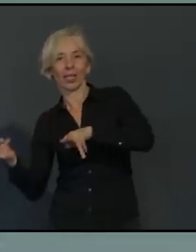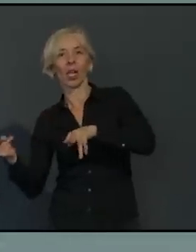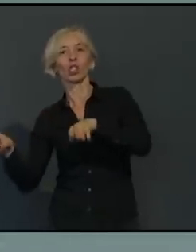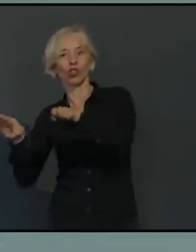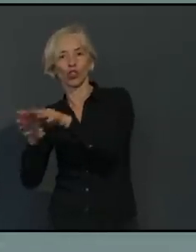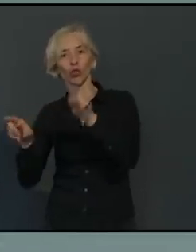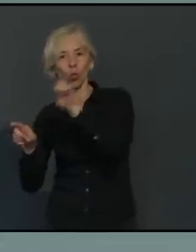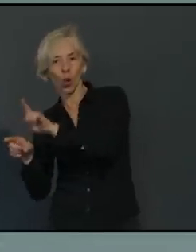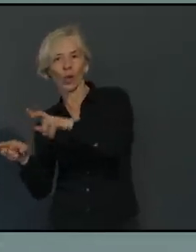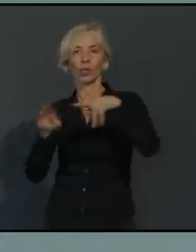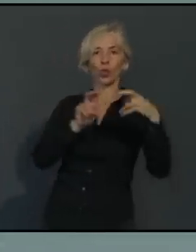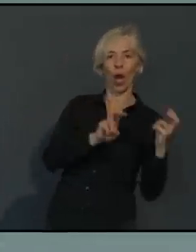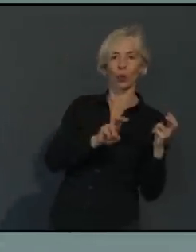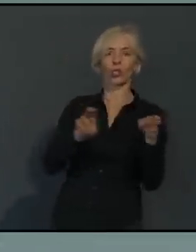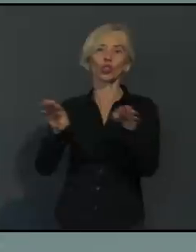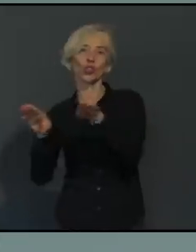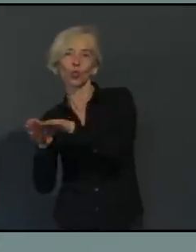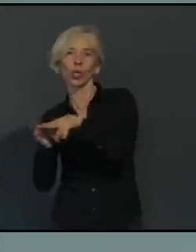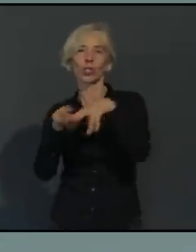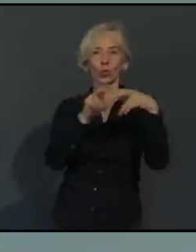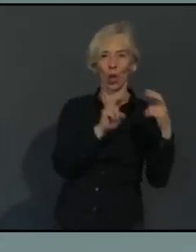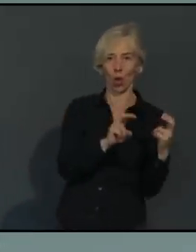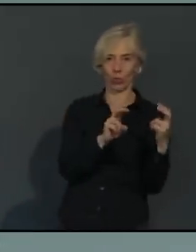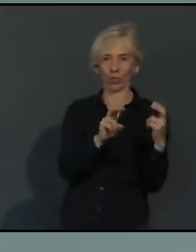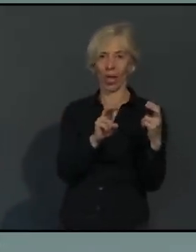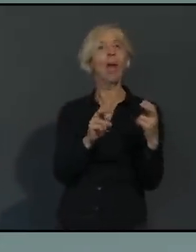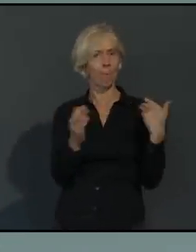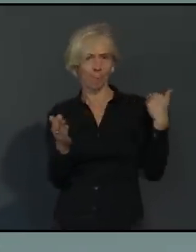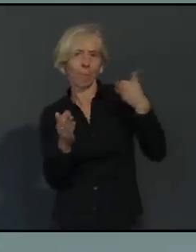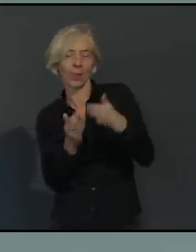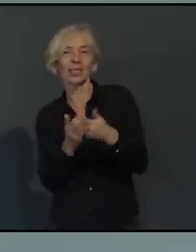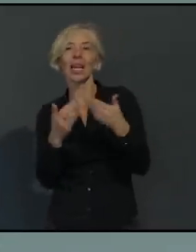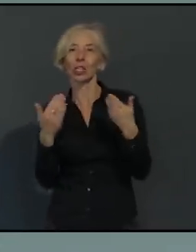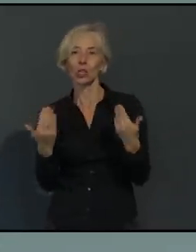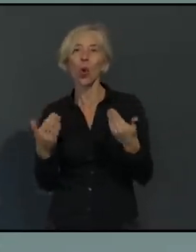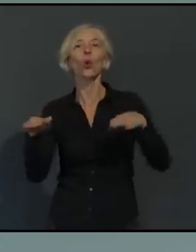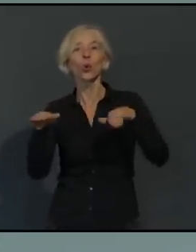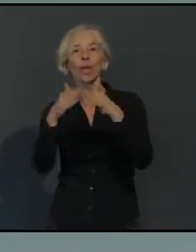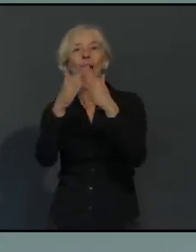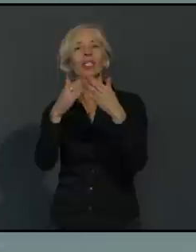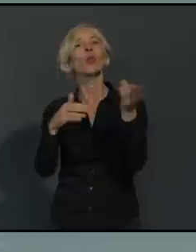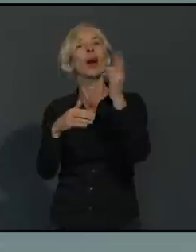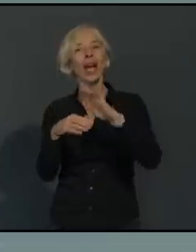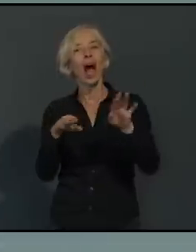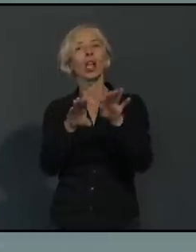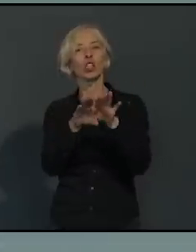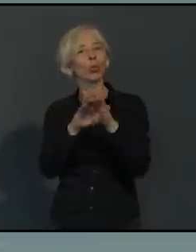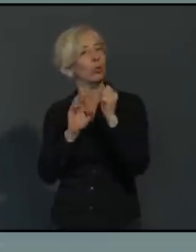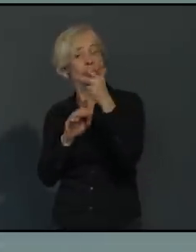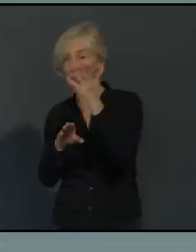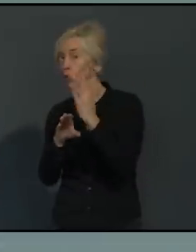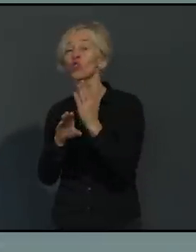das erweitern auf die Mittel- und Förderschulen ab der siebten Jahrgangsstufe, wenn der Abstand von eineinhalb Meter nicht